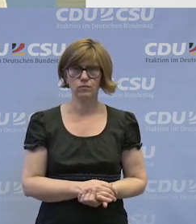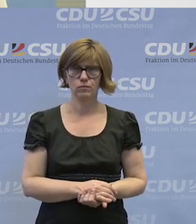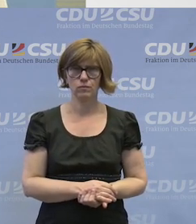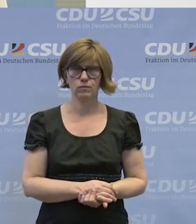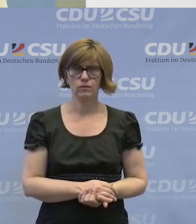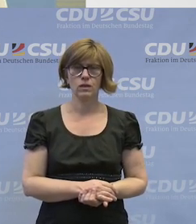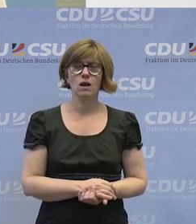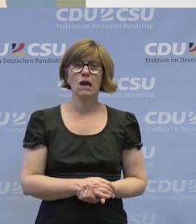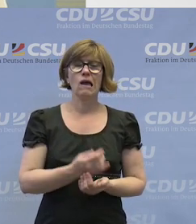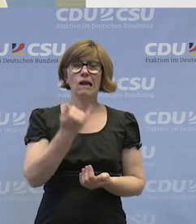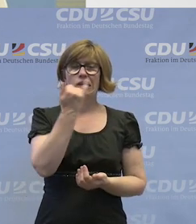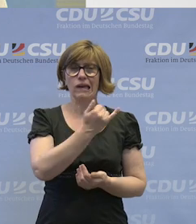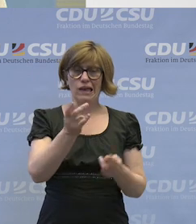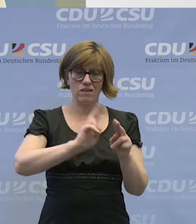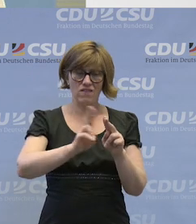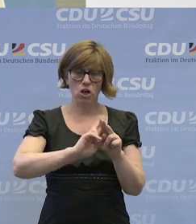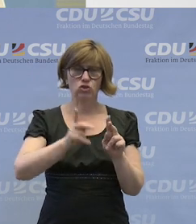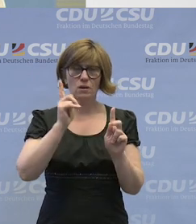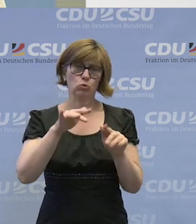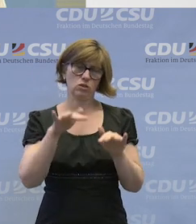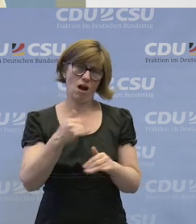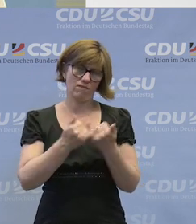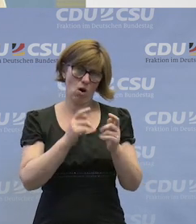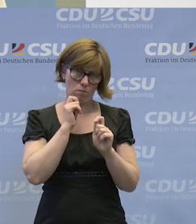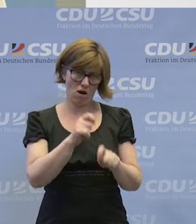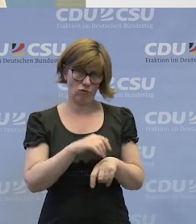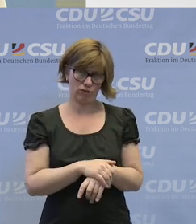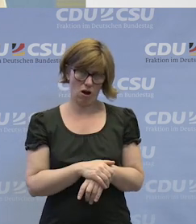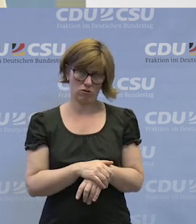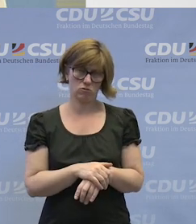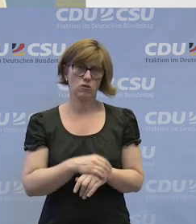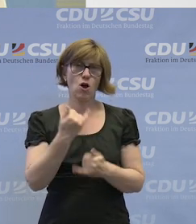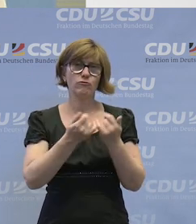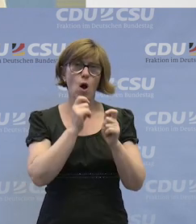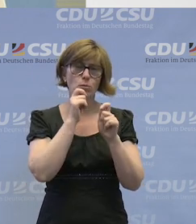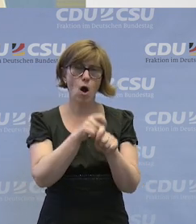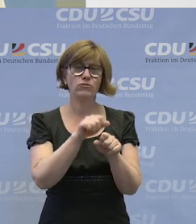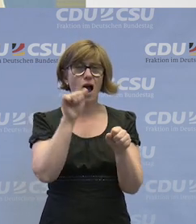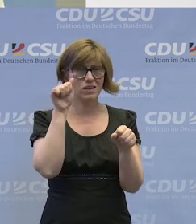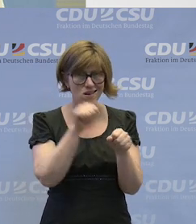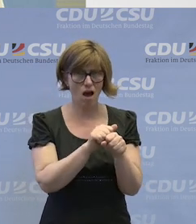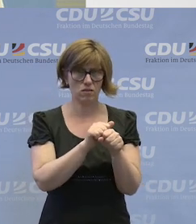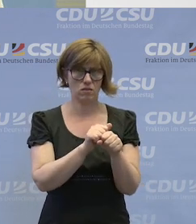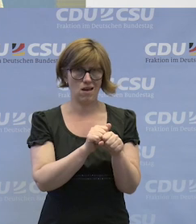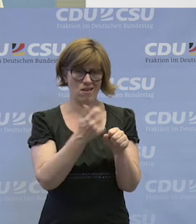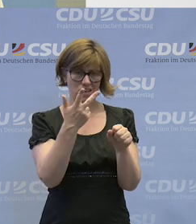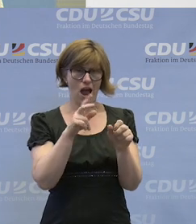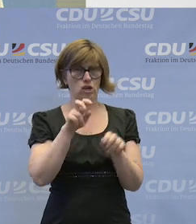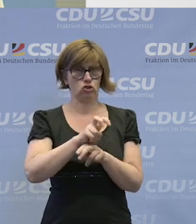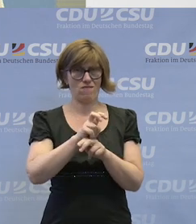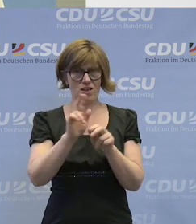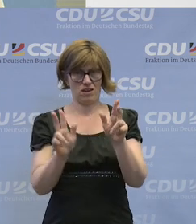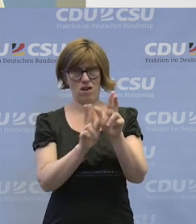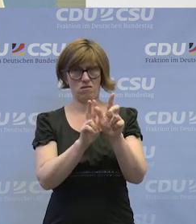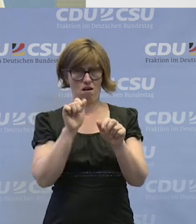Jede Werkstatt muss eine Frauenbeauftragte haben. Die Frauenbeauftragte kann bis zu drei Stellvertreterinnen haben.